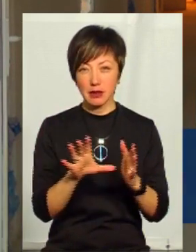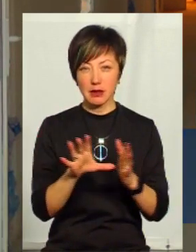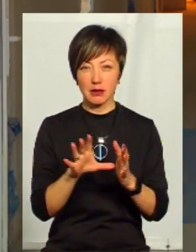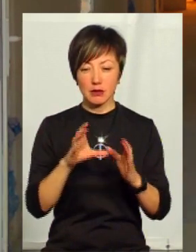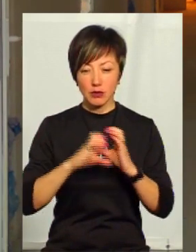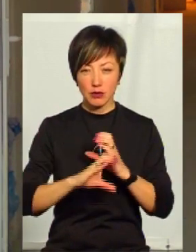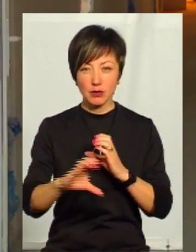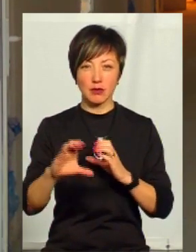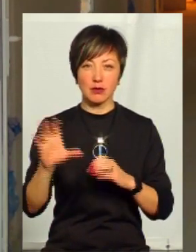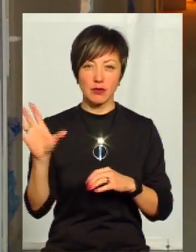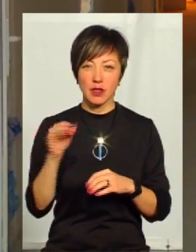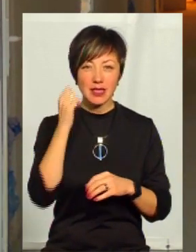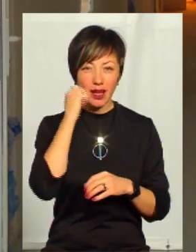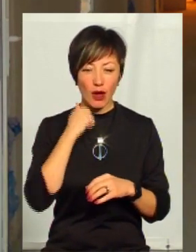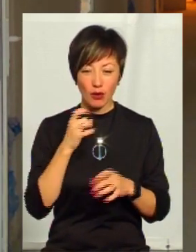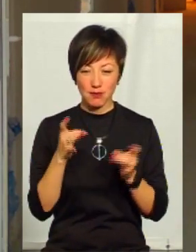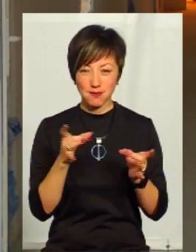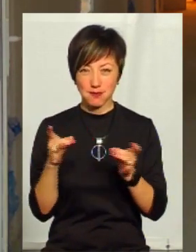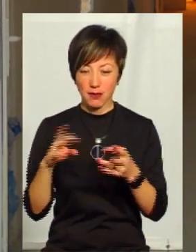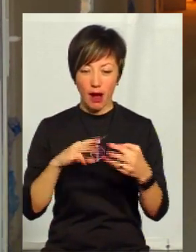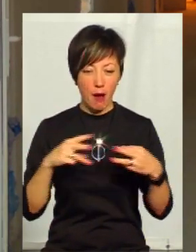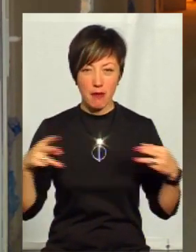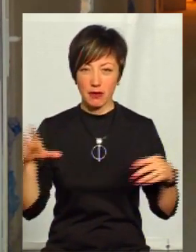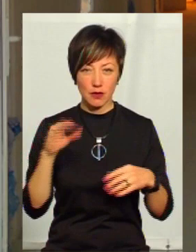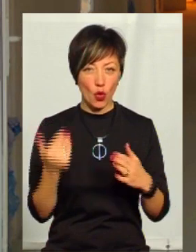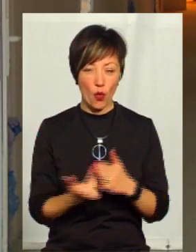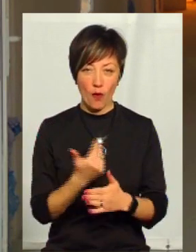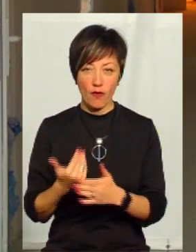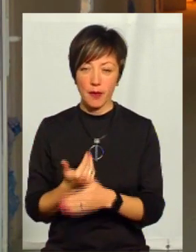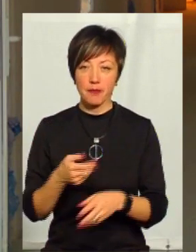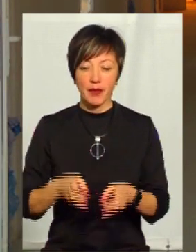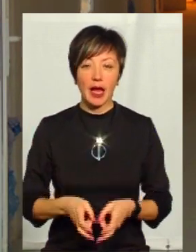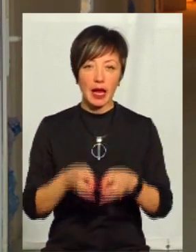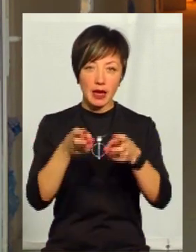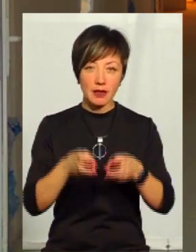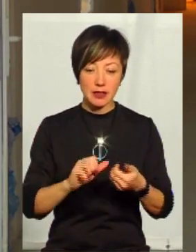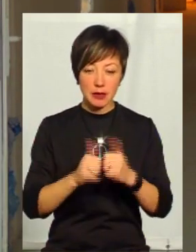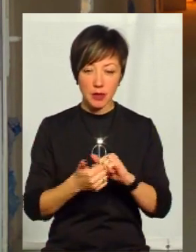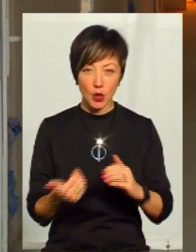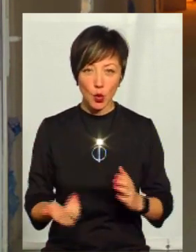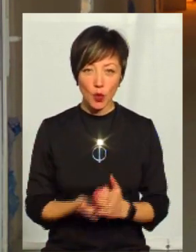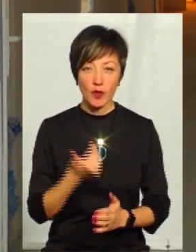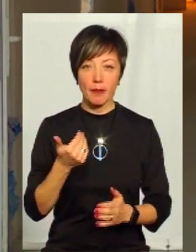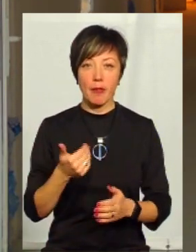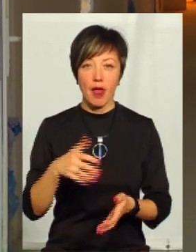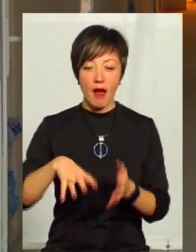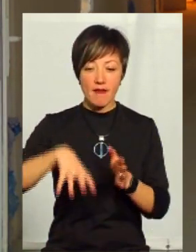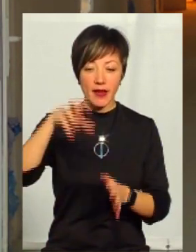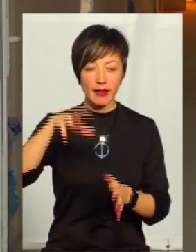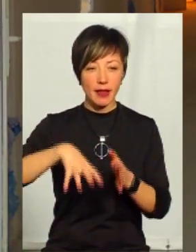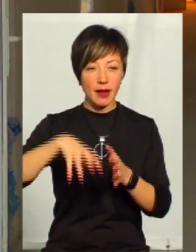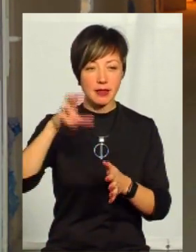старої труби чи кабелю немає, все абсолютно нове. Ліфтові групи замінені на нові, вентиляційне